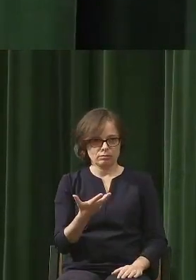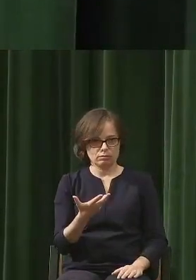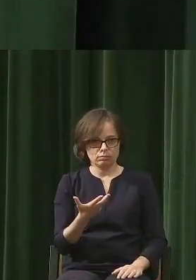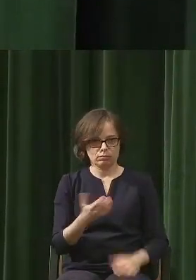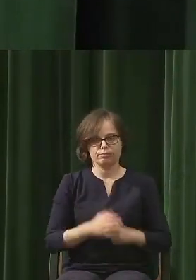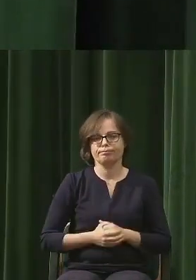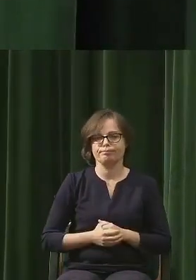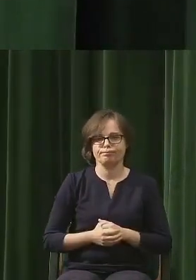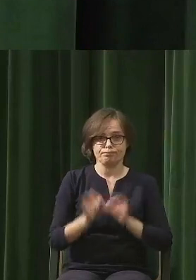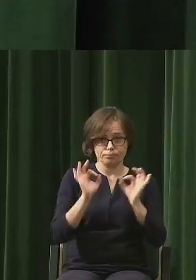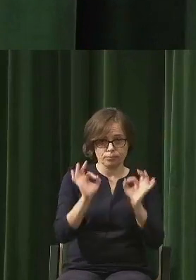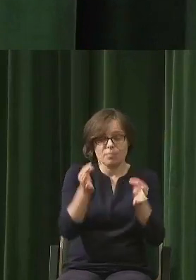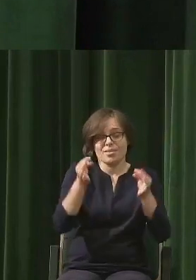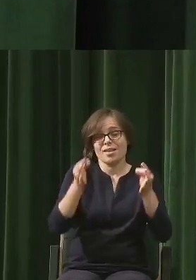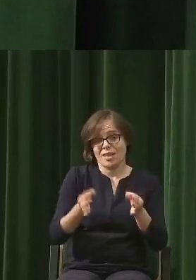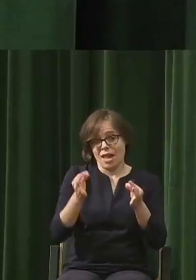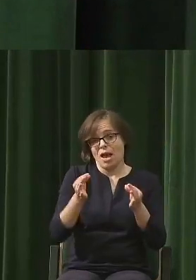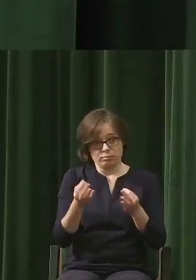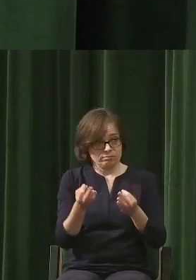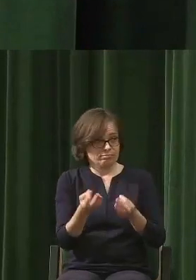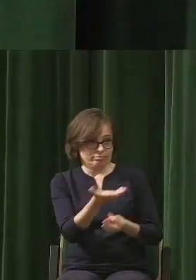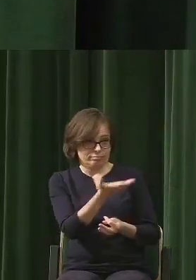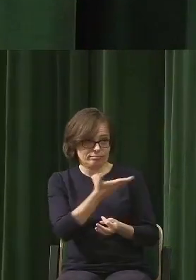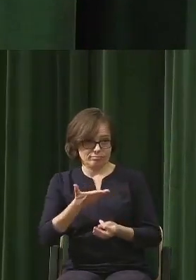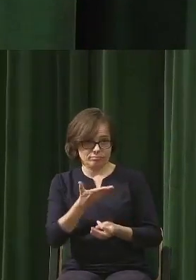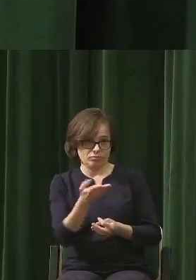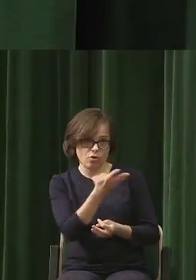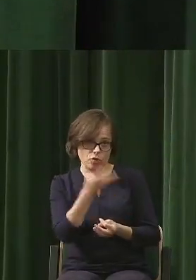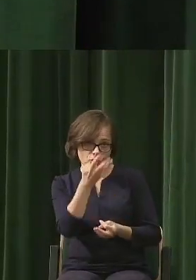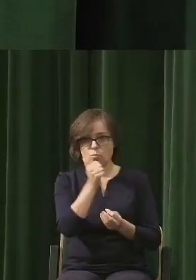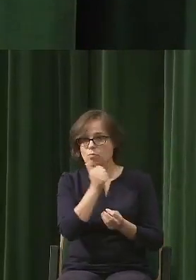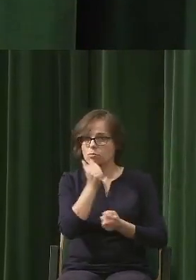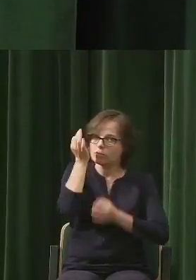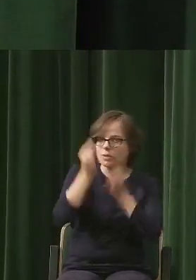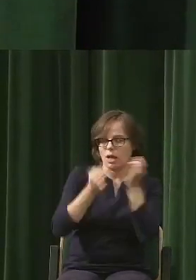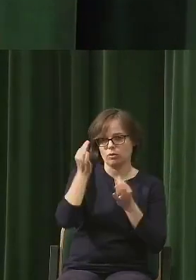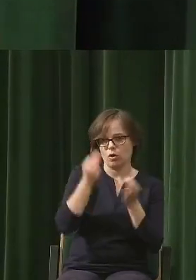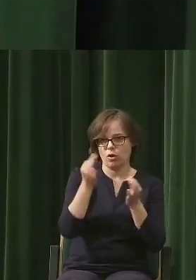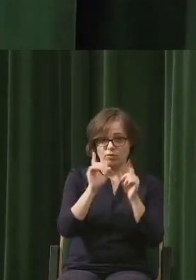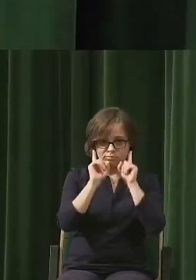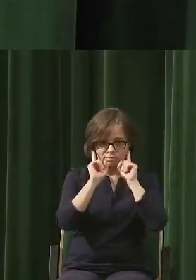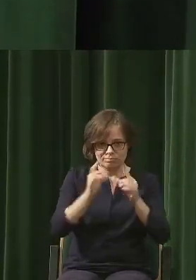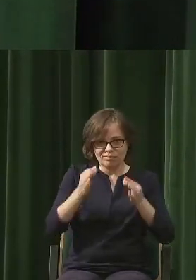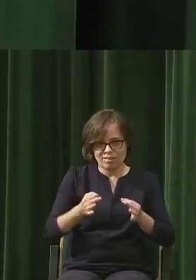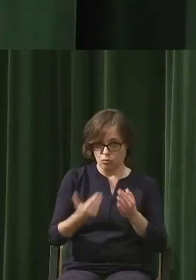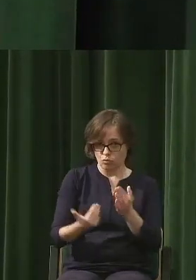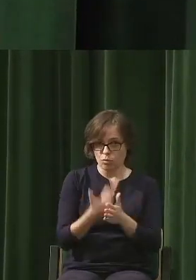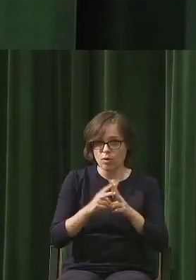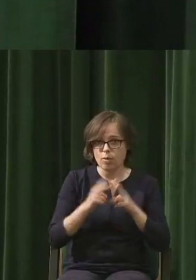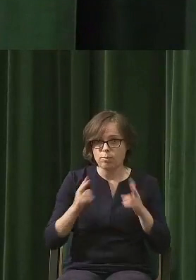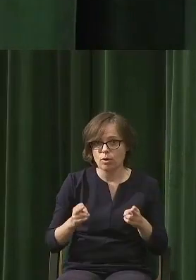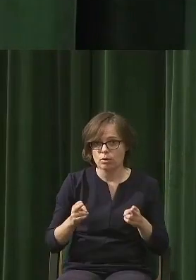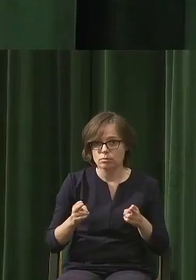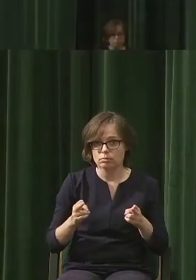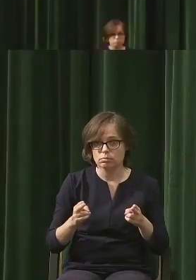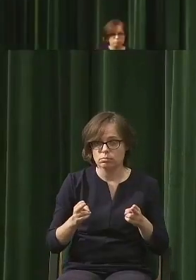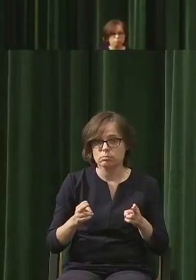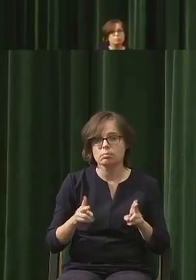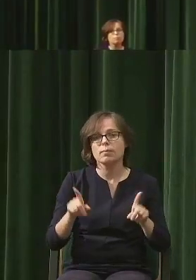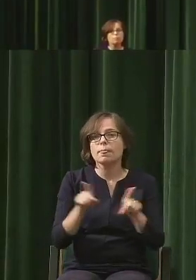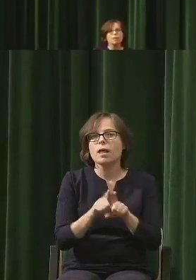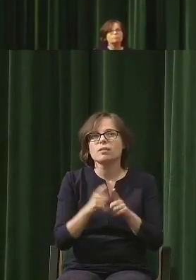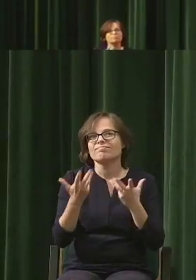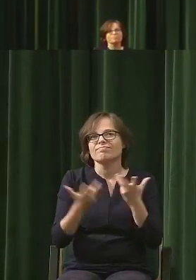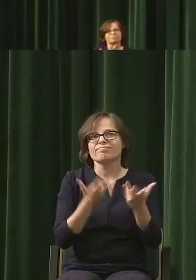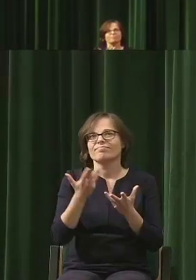dokładnie, czy rzeczywiście żyjemy w nowej epoce i co możemy z tym